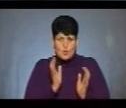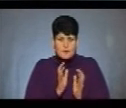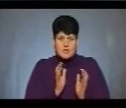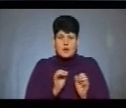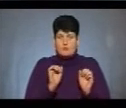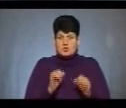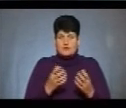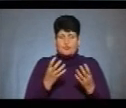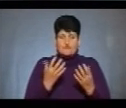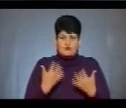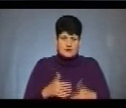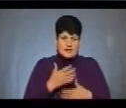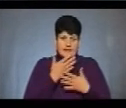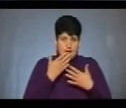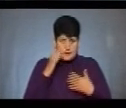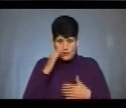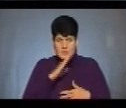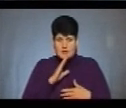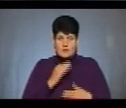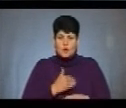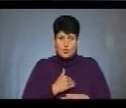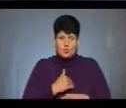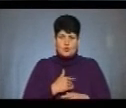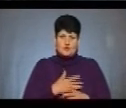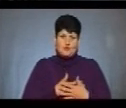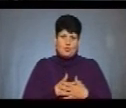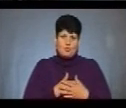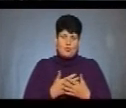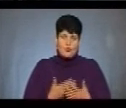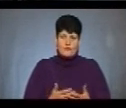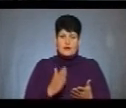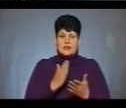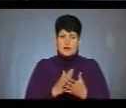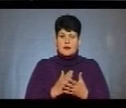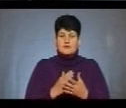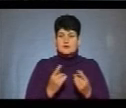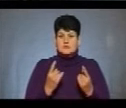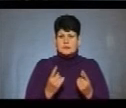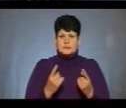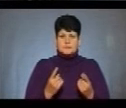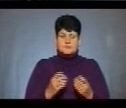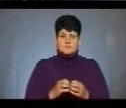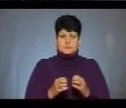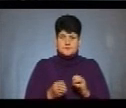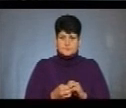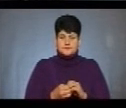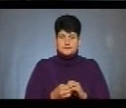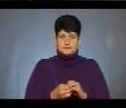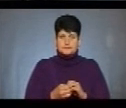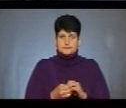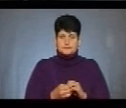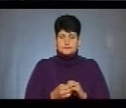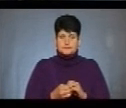не мають батьків і хочуть тої батьківської любові. Але є гостра проблема, гостра потреба